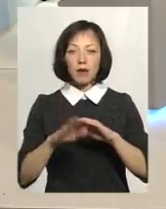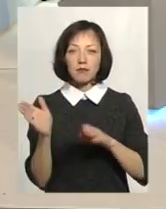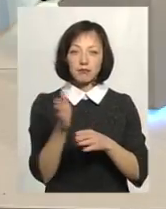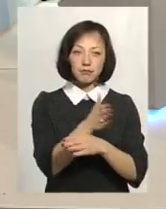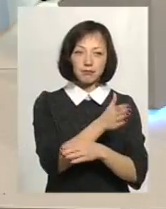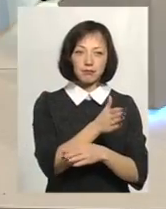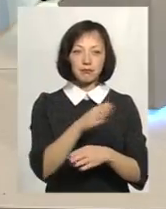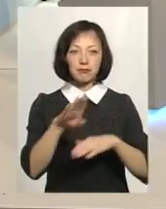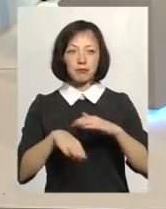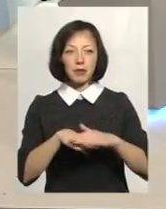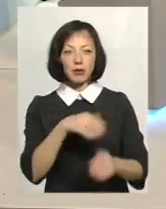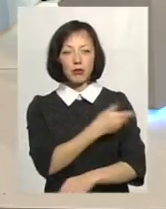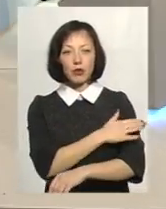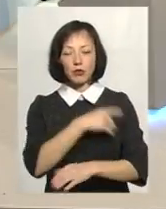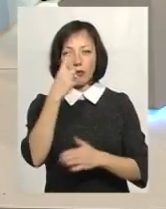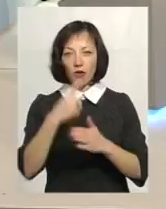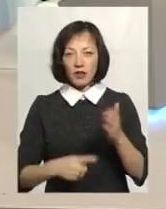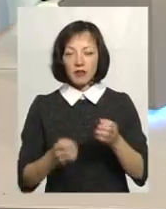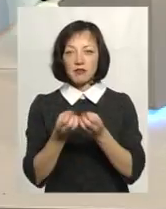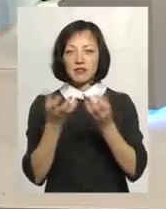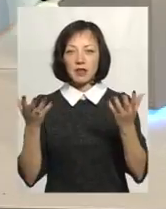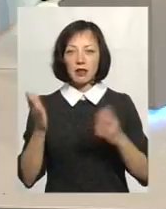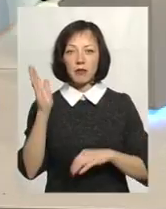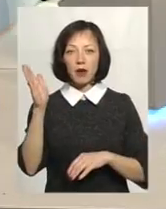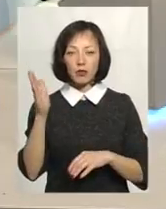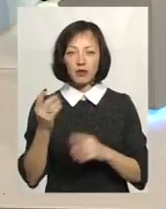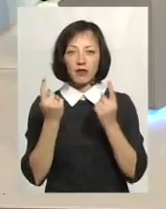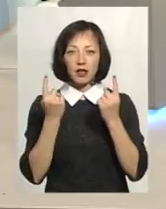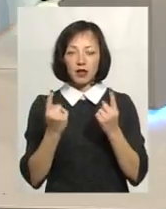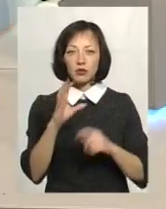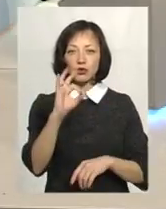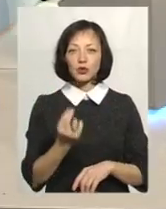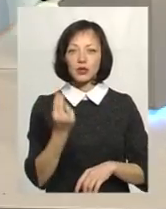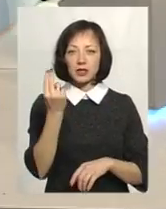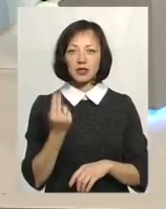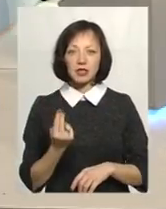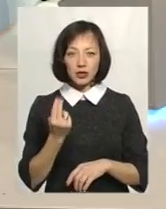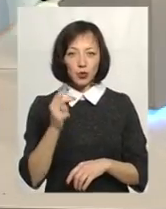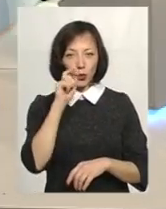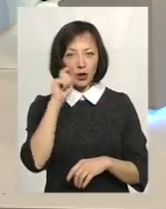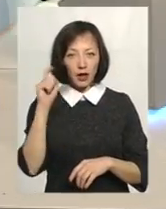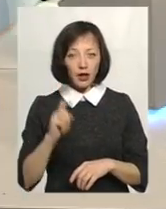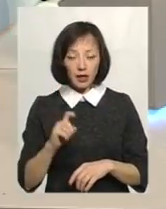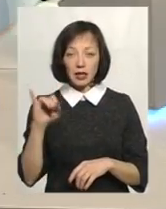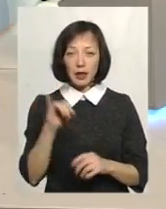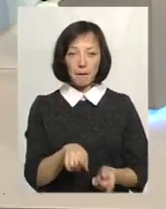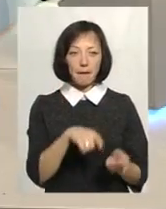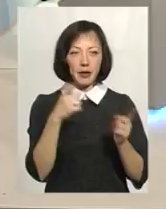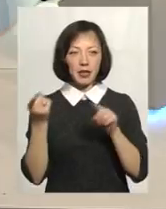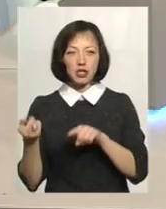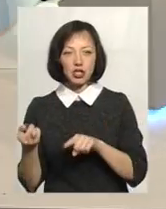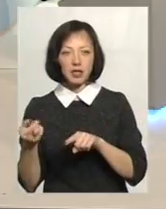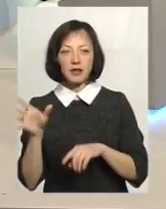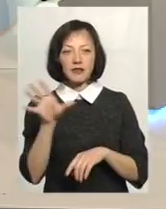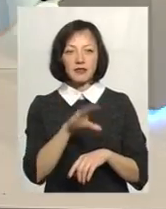стороні, і вони повірили в світле майбутнє великої соціалістичної України і перейшли, і